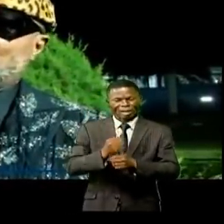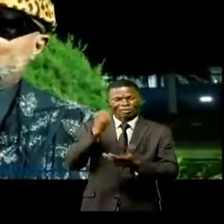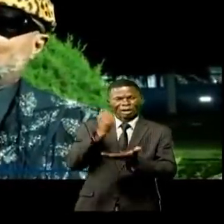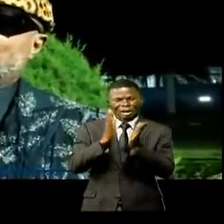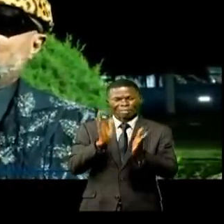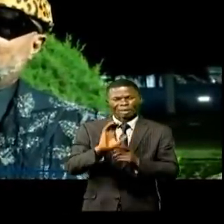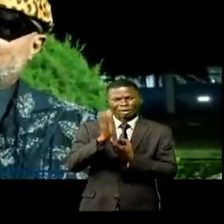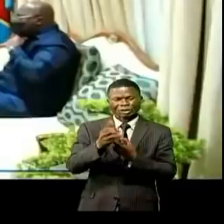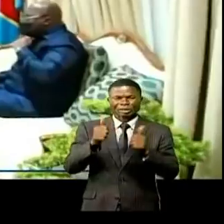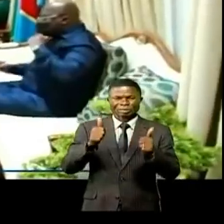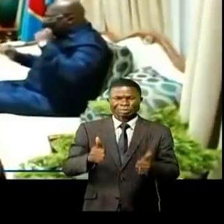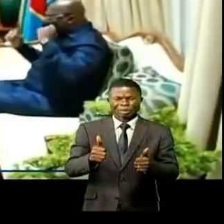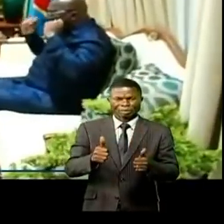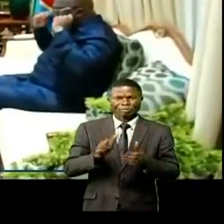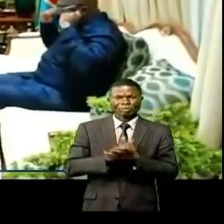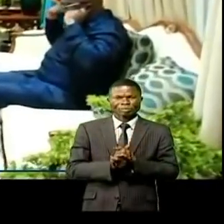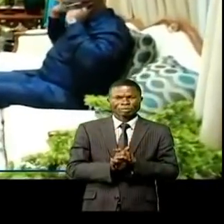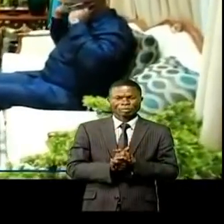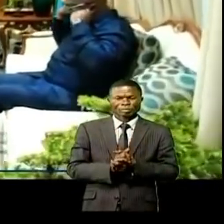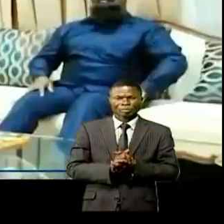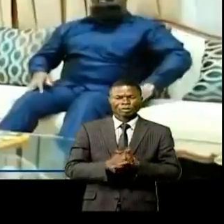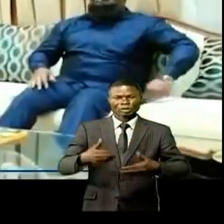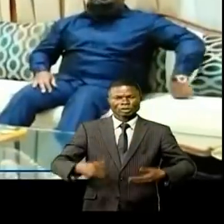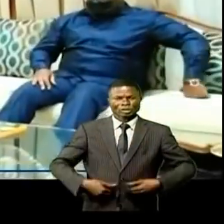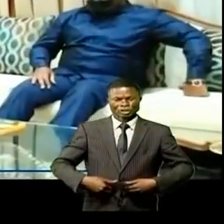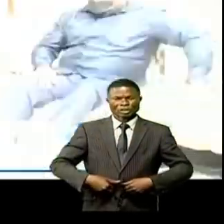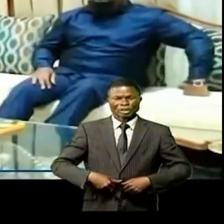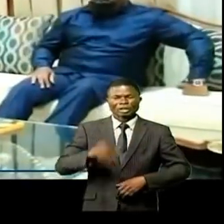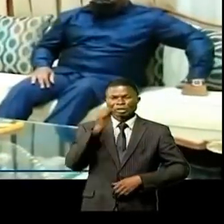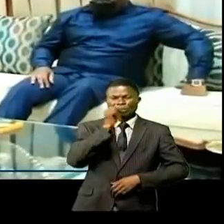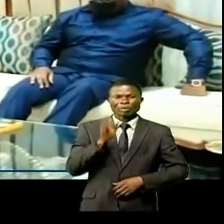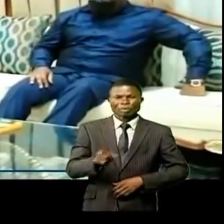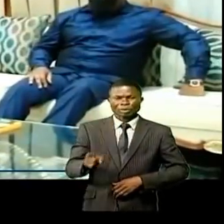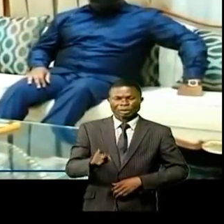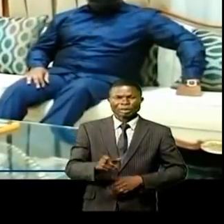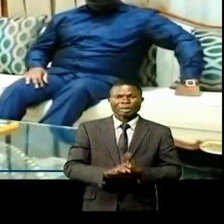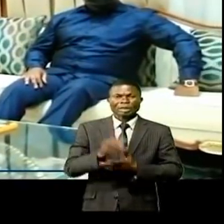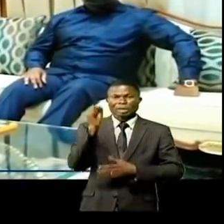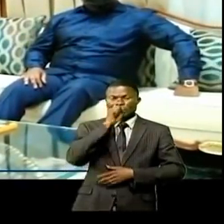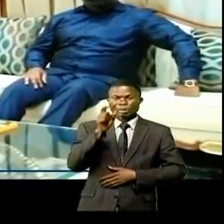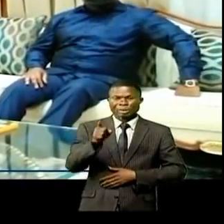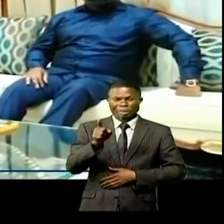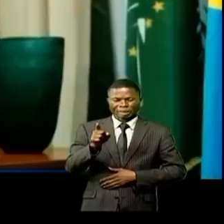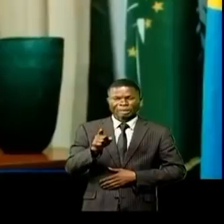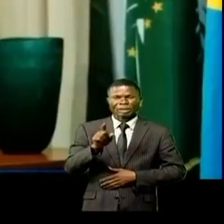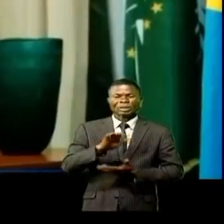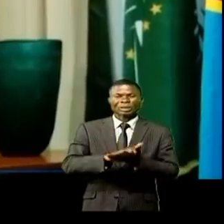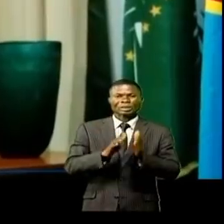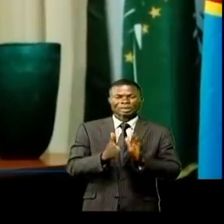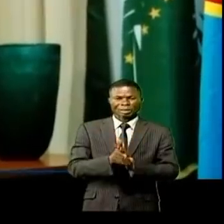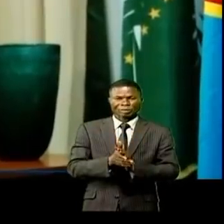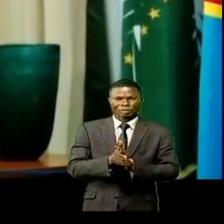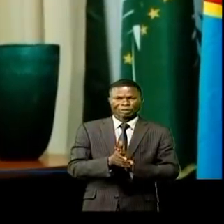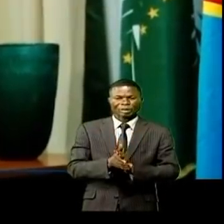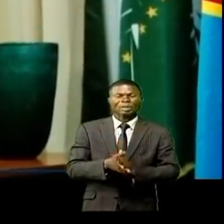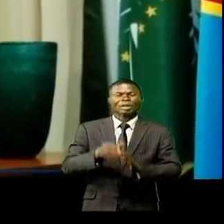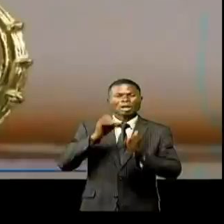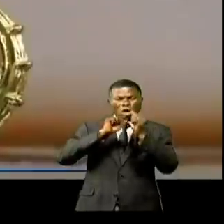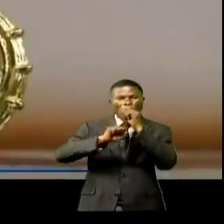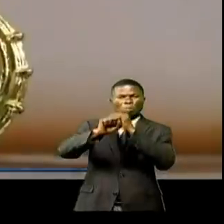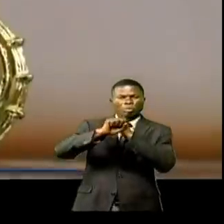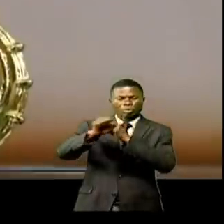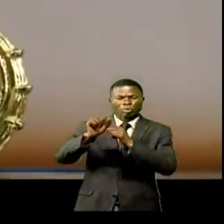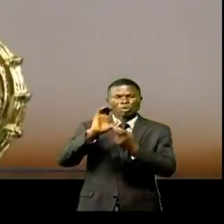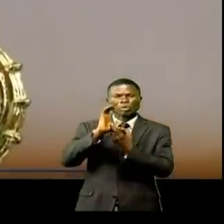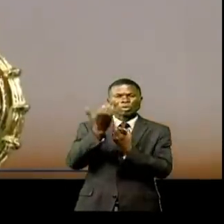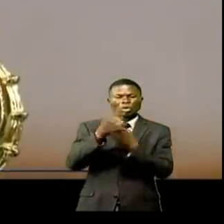culture de notre pays. Comme ses jeunes frères Gims et Dadjou, Kofi Olomide sera désormais offrant dans la promotion de